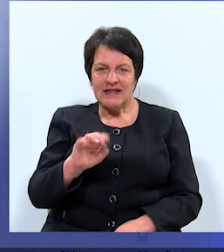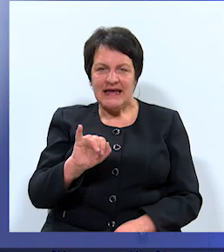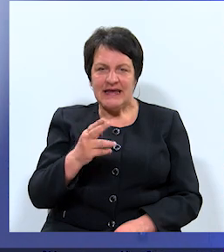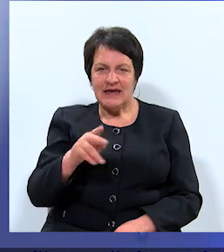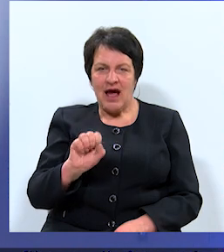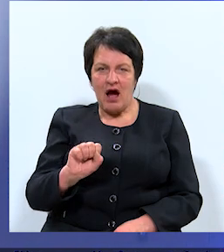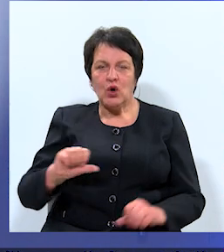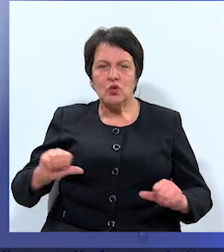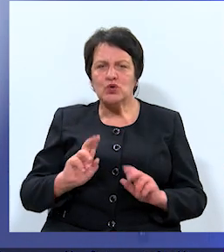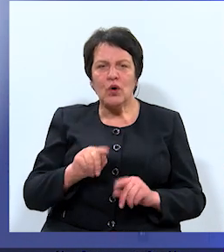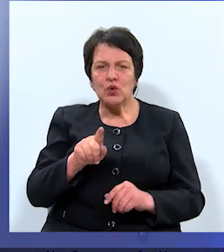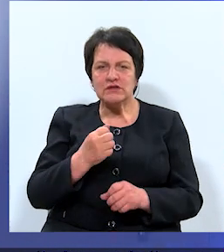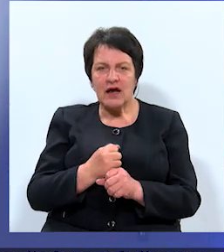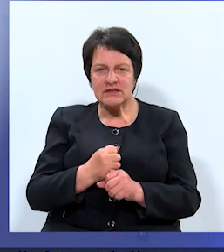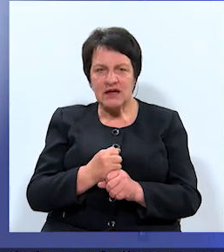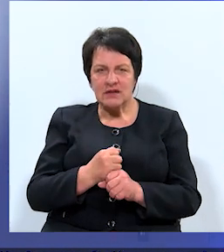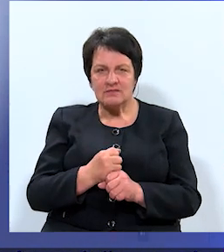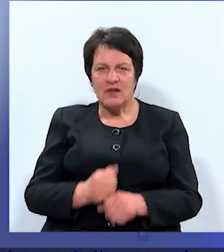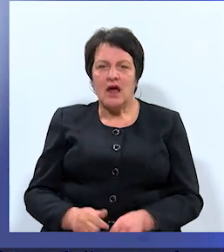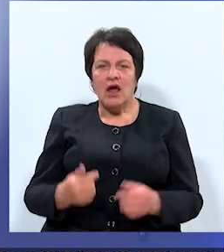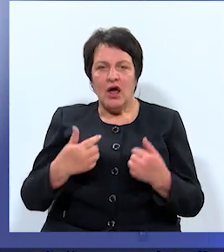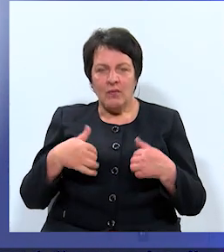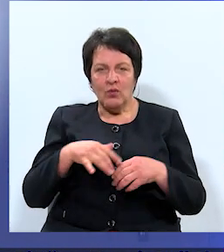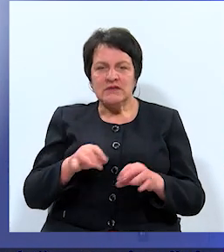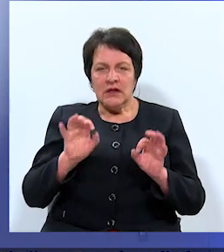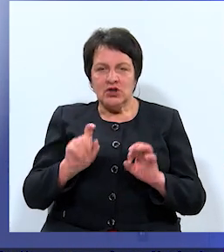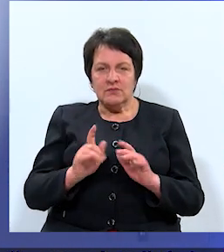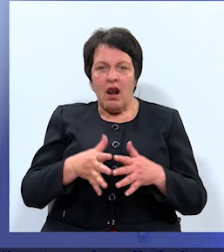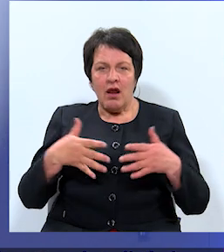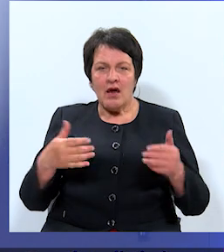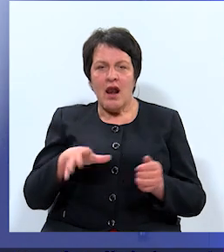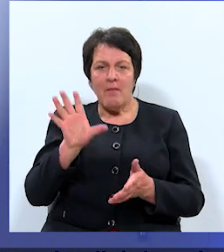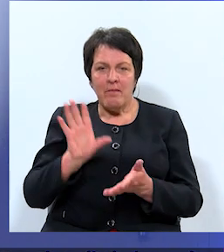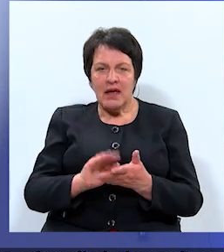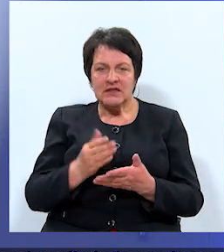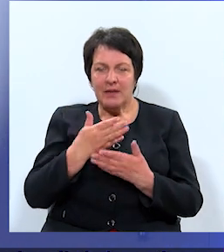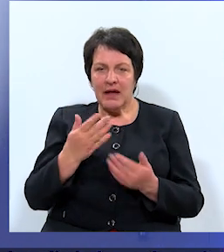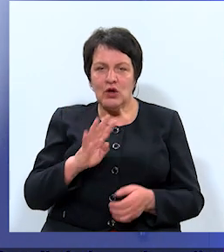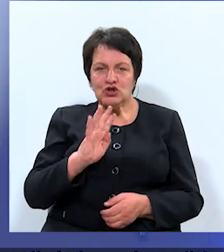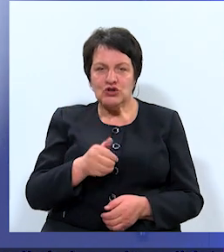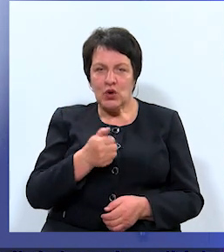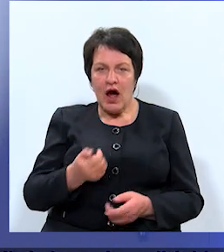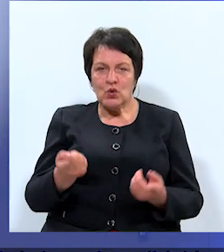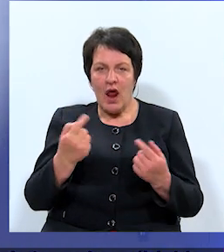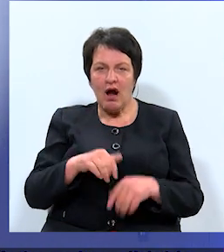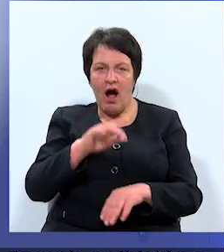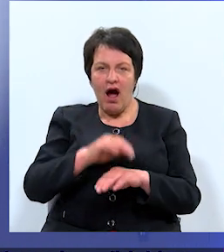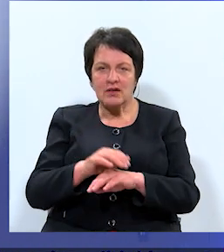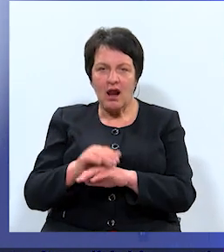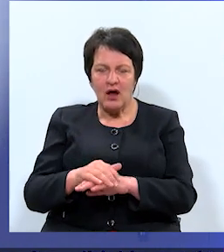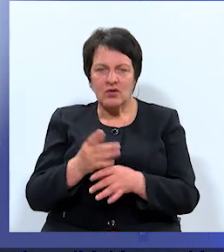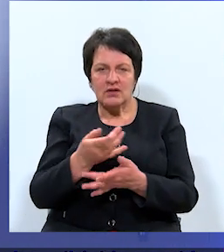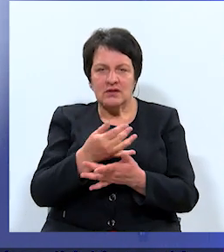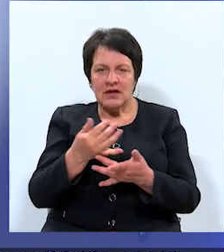darīsiet? Mums tiešām ir liela pieredze pēdējo četru gadu laikā, atklājot dažne